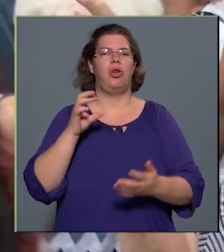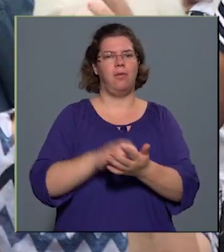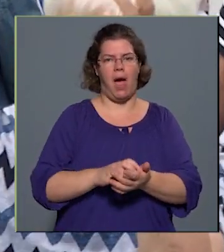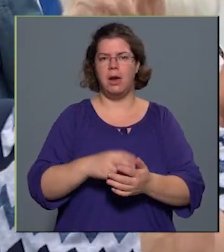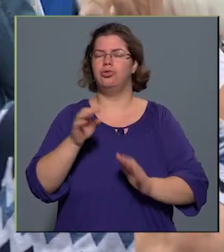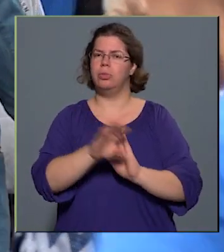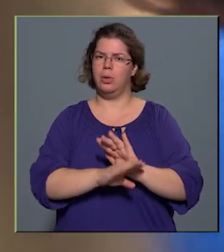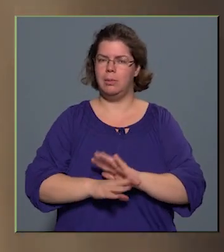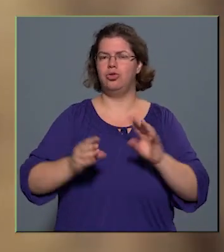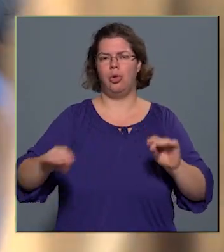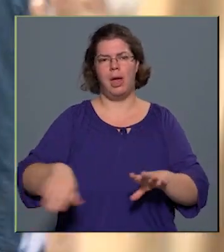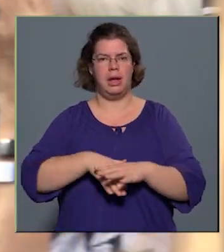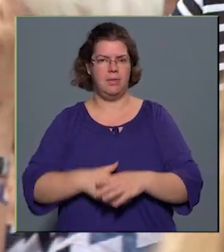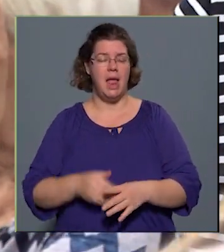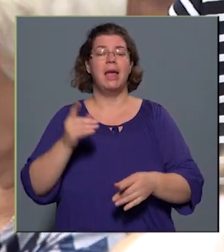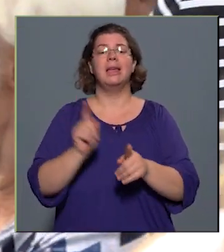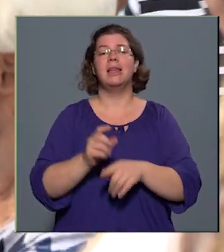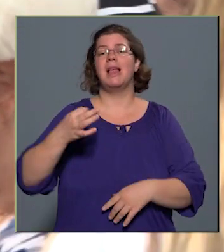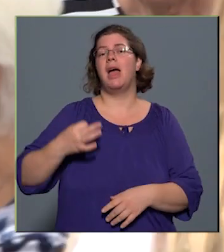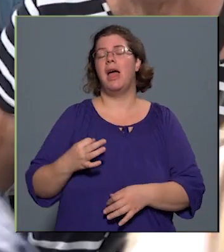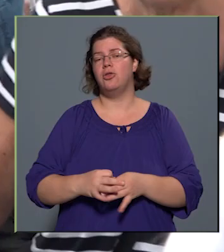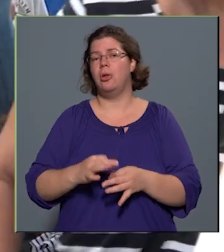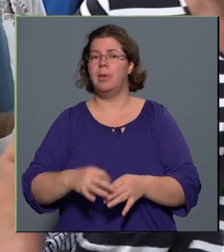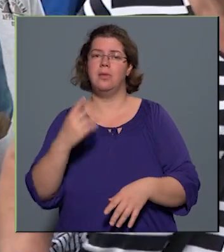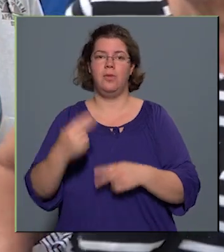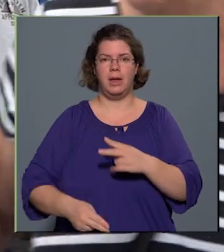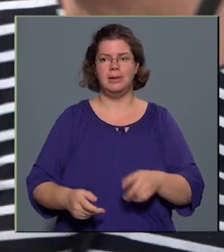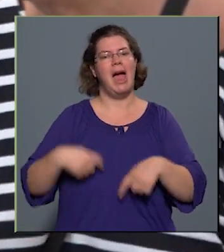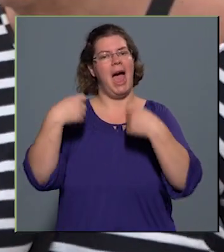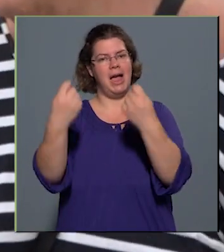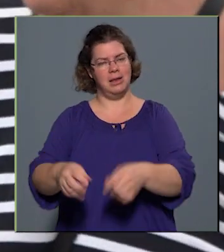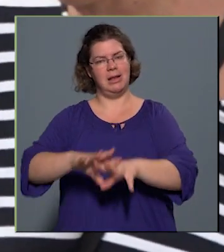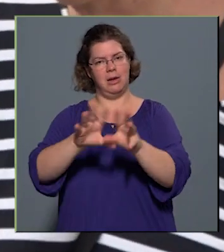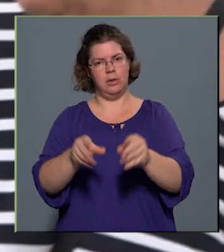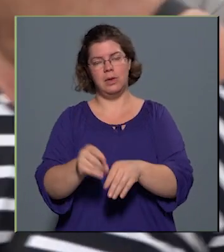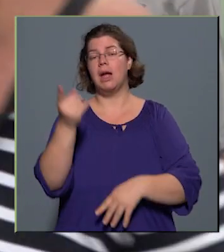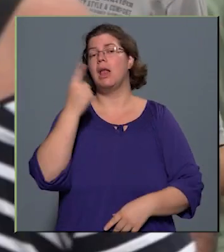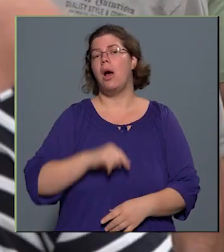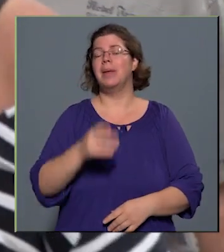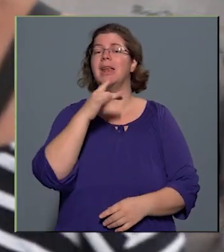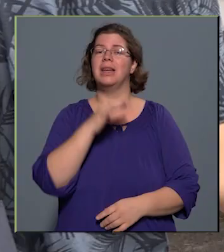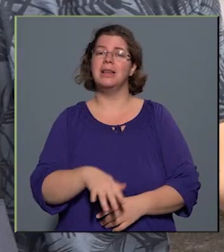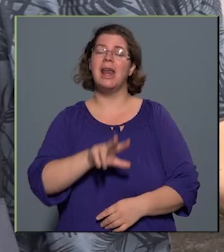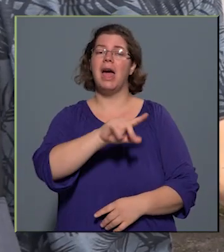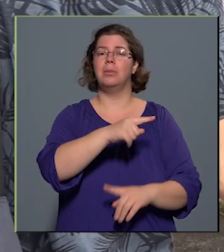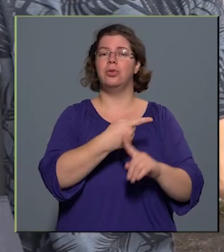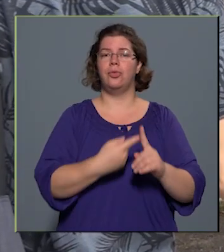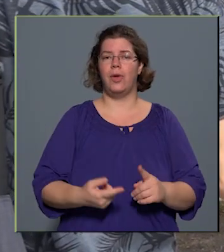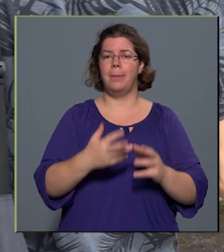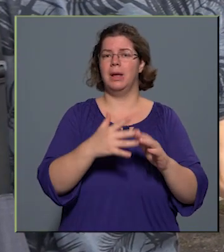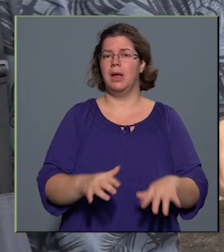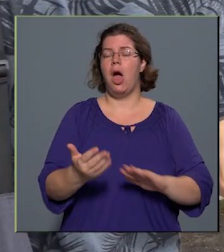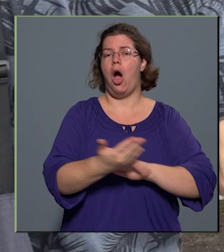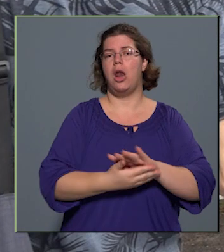vettek. Így az esemény végén a szervezők átadták a Bajsi Zsilinszki Kórháznak azt az összeget, amely a Richter 3,5 millió forintos